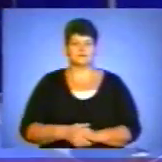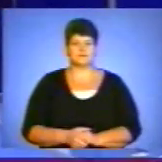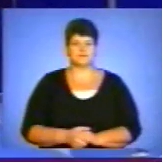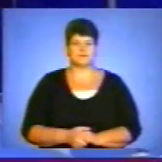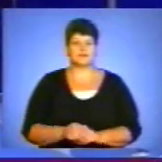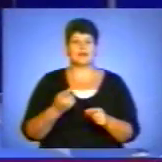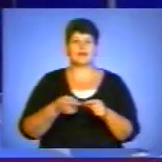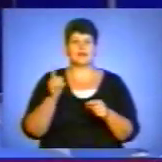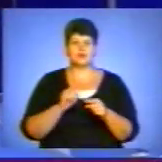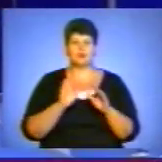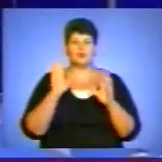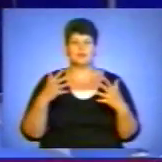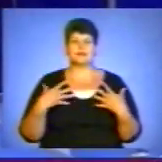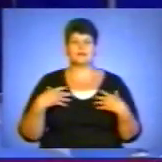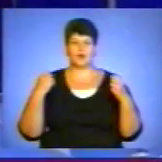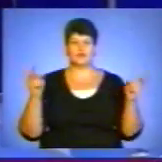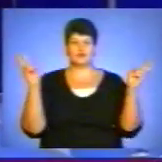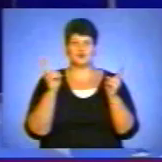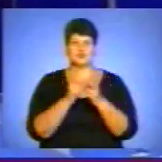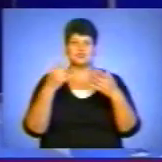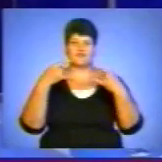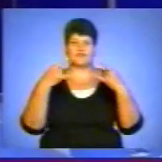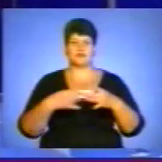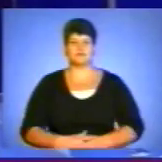На цьому будьте здорові. До зустрічі в ефірі.